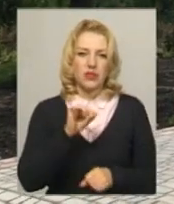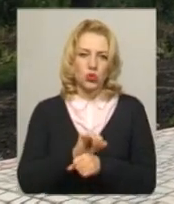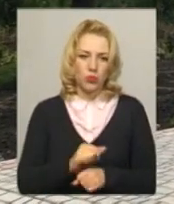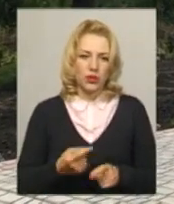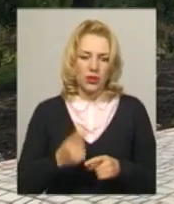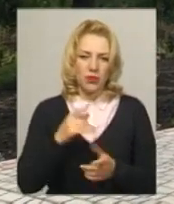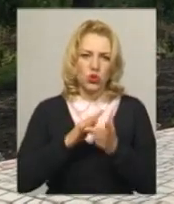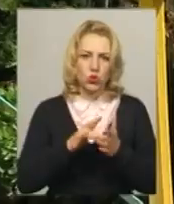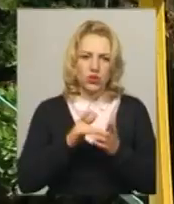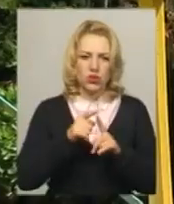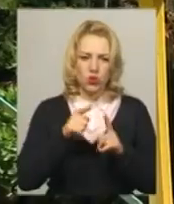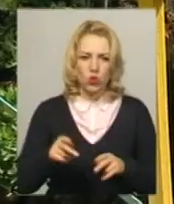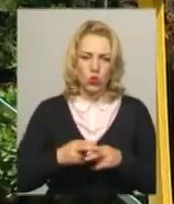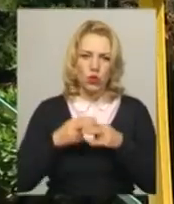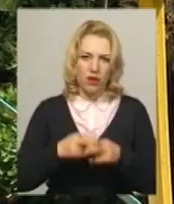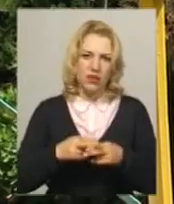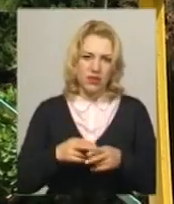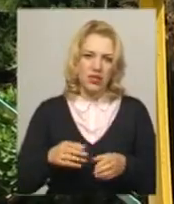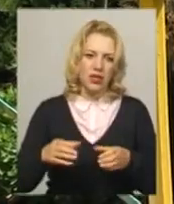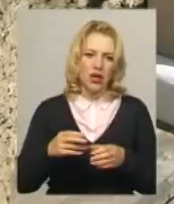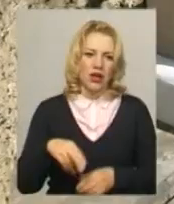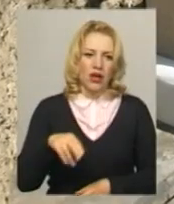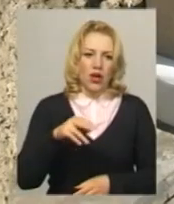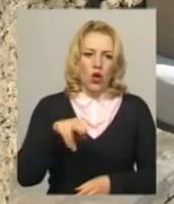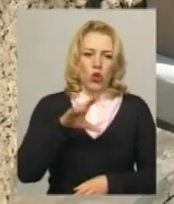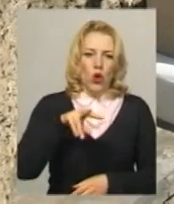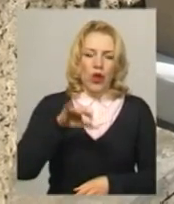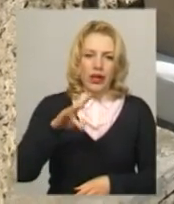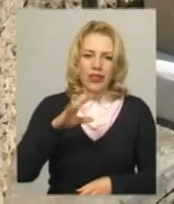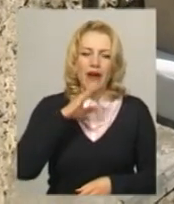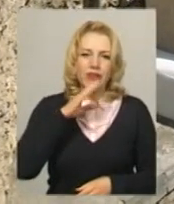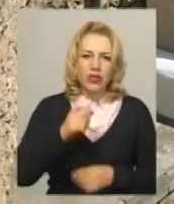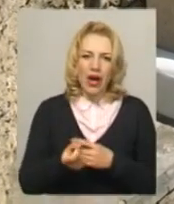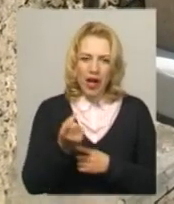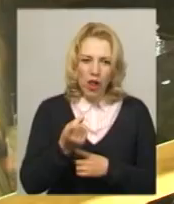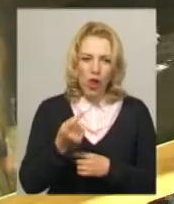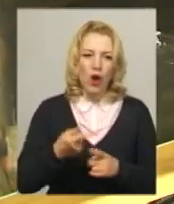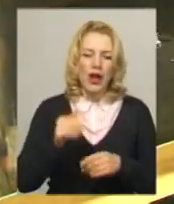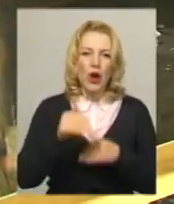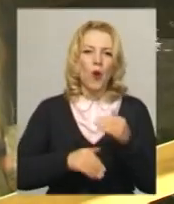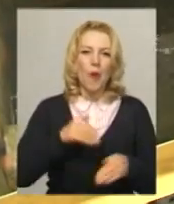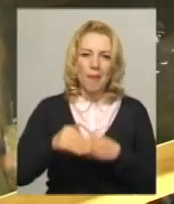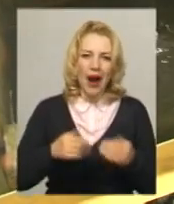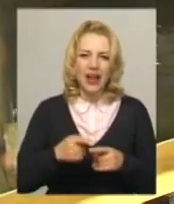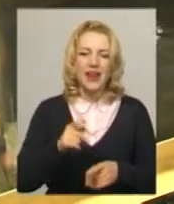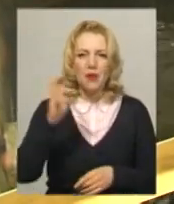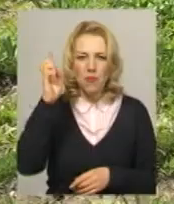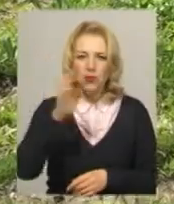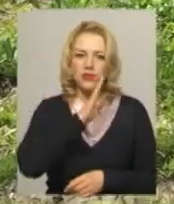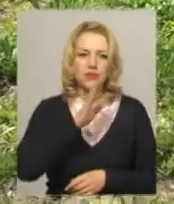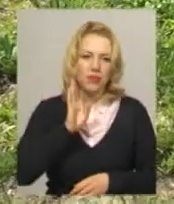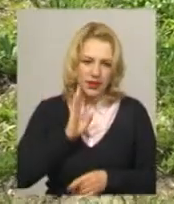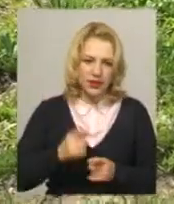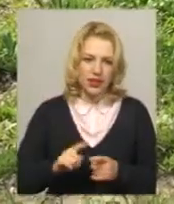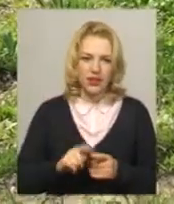першого туристичного сезону в Дунаєвецькій громаді – Дем'янковецька долина. Джерело і купальня при храмі ікони Божої Матері – живоносне джерело. Настоятель